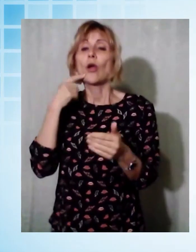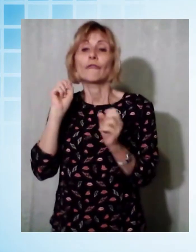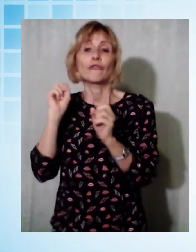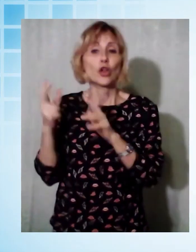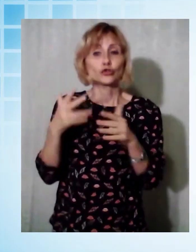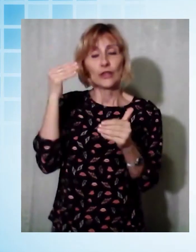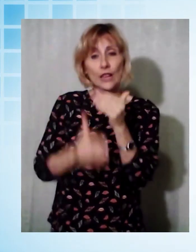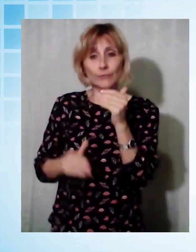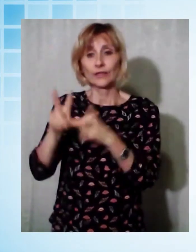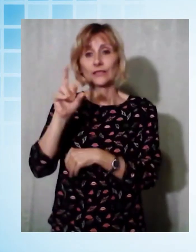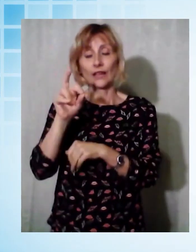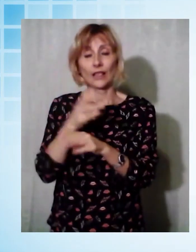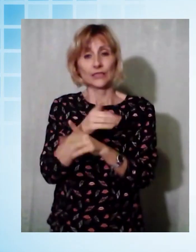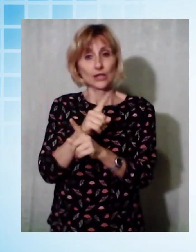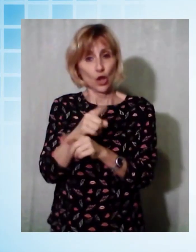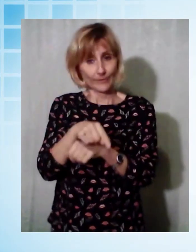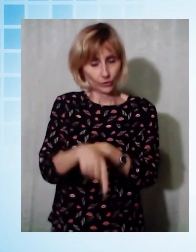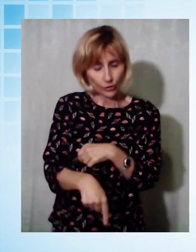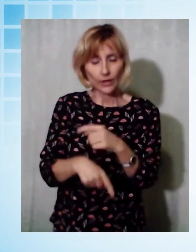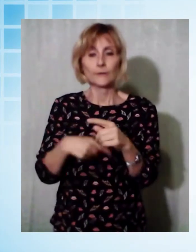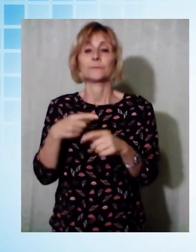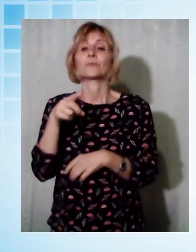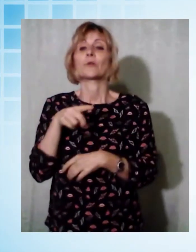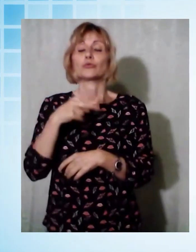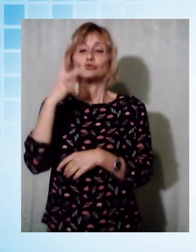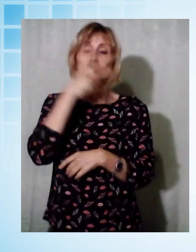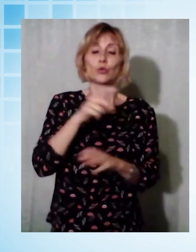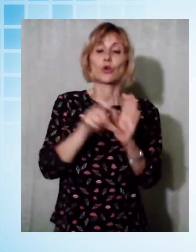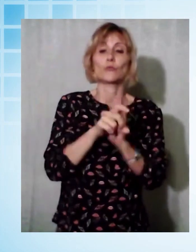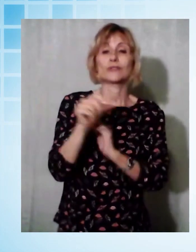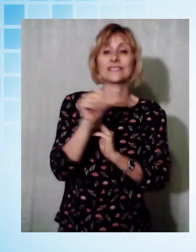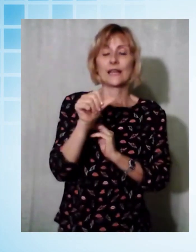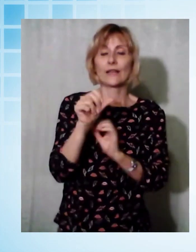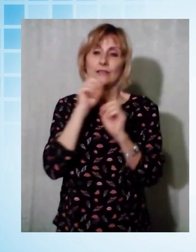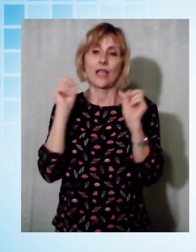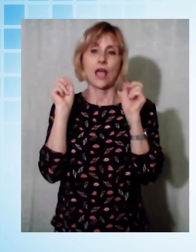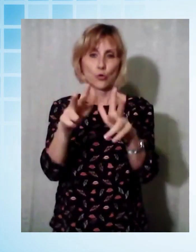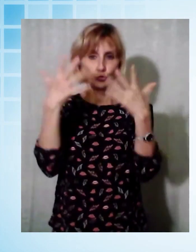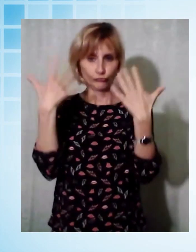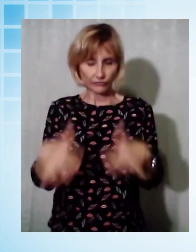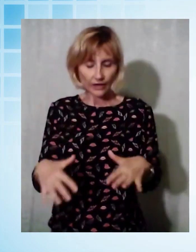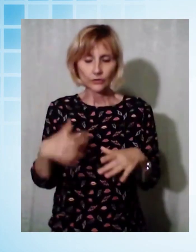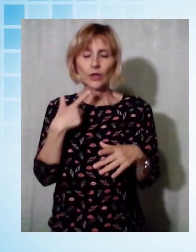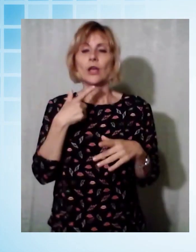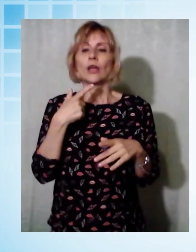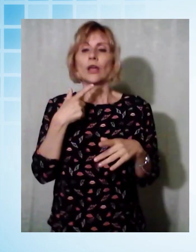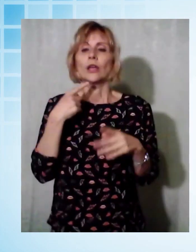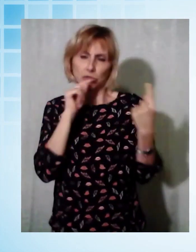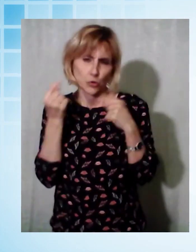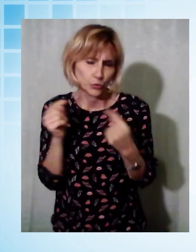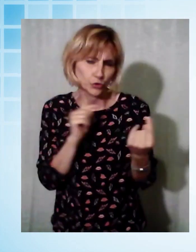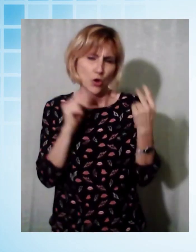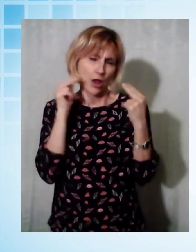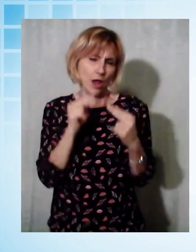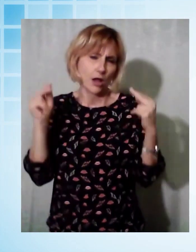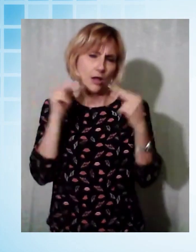Ad annunciare il cantiere sono stati la provincia di Lucca e il comune di Seravezza, dopo anni di discussioni, ritardi e forti disagi per i trasporti delle